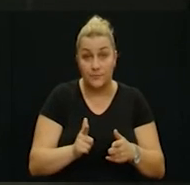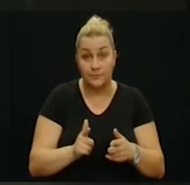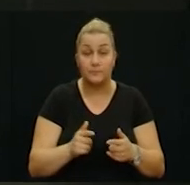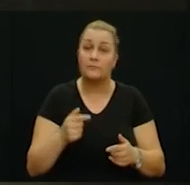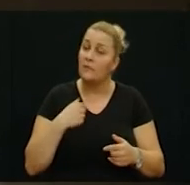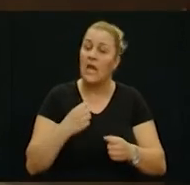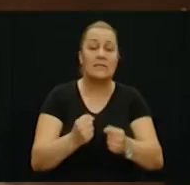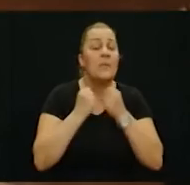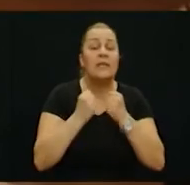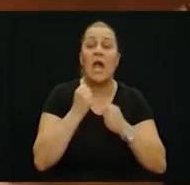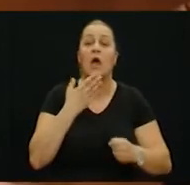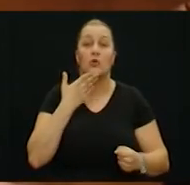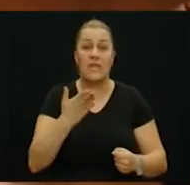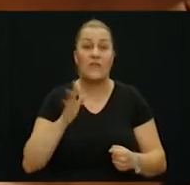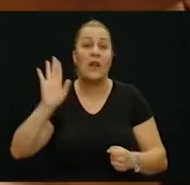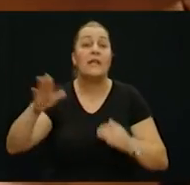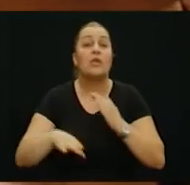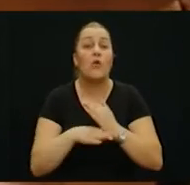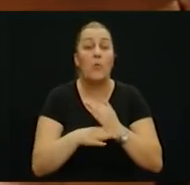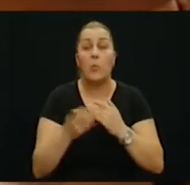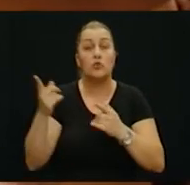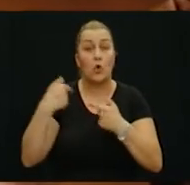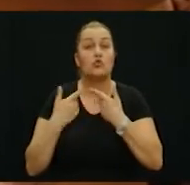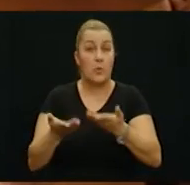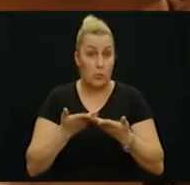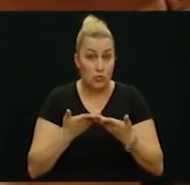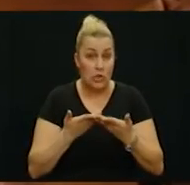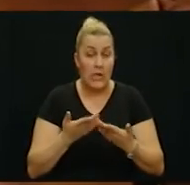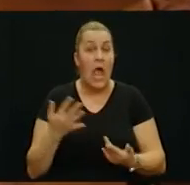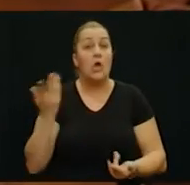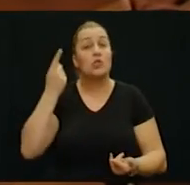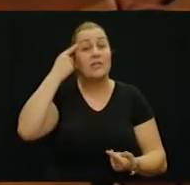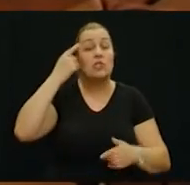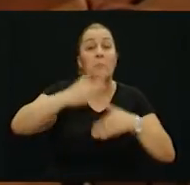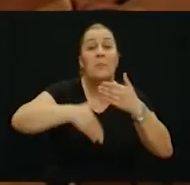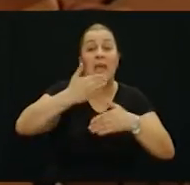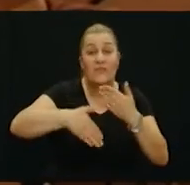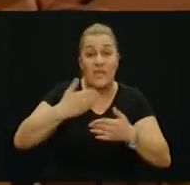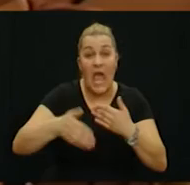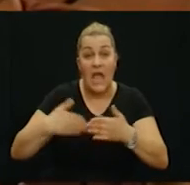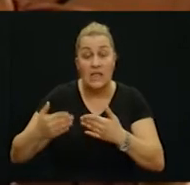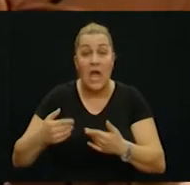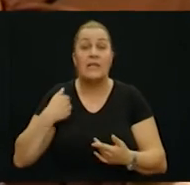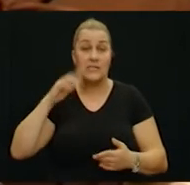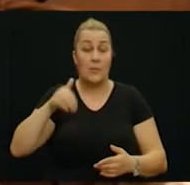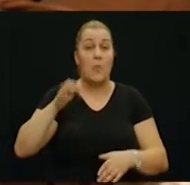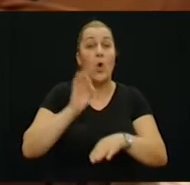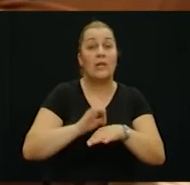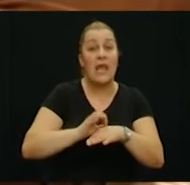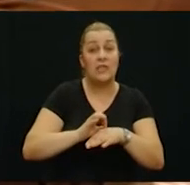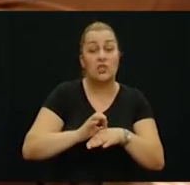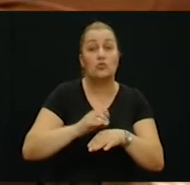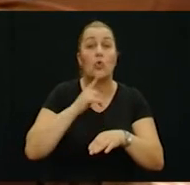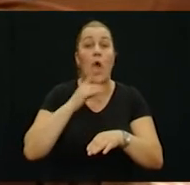Nima sam jako zahvalao na svoje pomoći koji su mi rožili. A što se tiče previjanja ranjenika, imao sam liješnicu koja je na stažu,